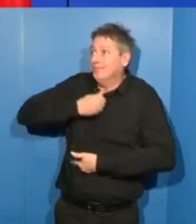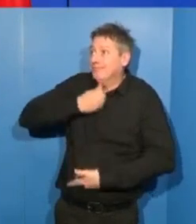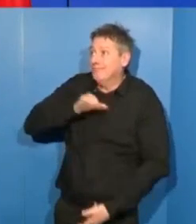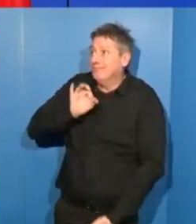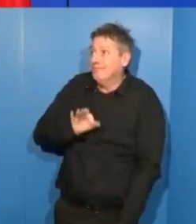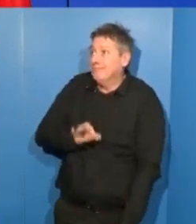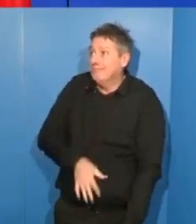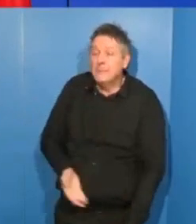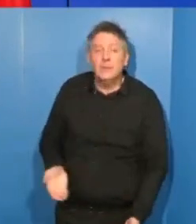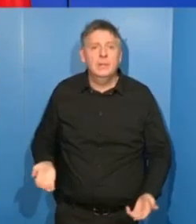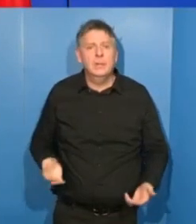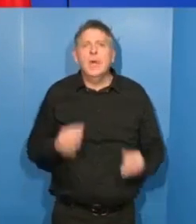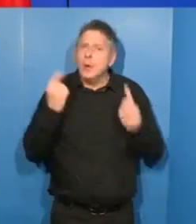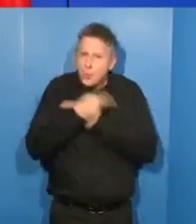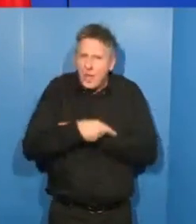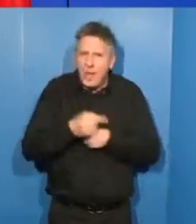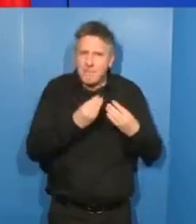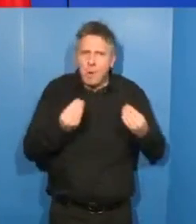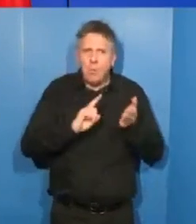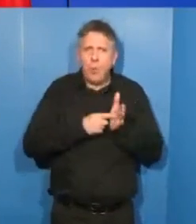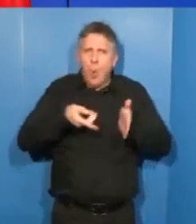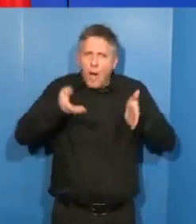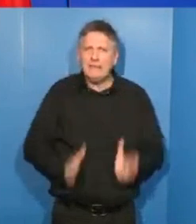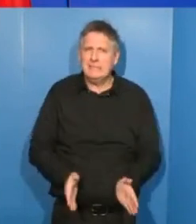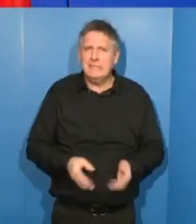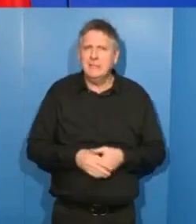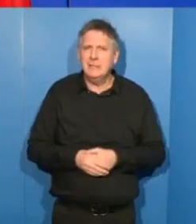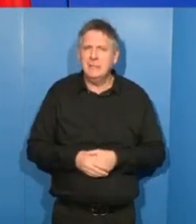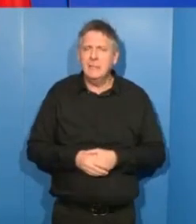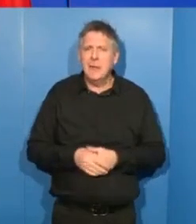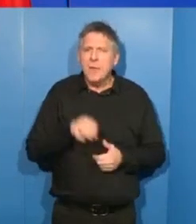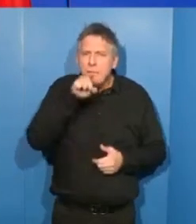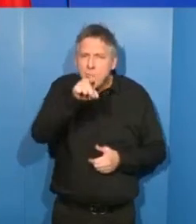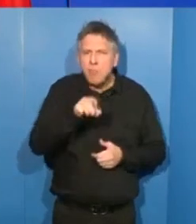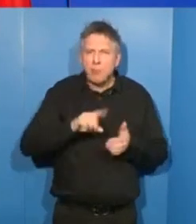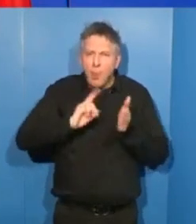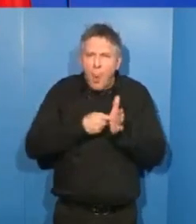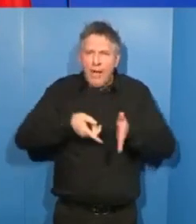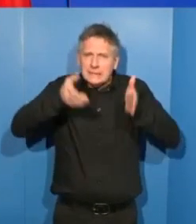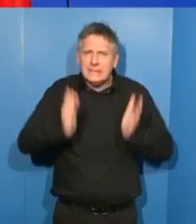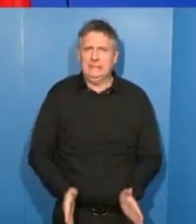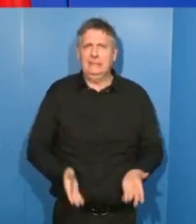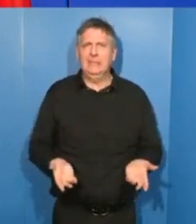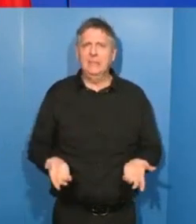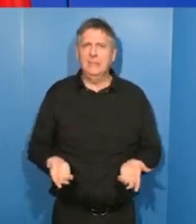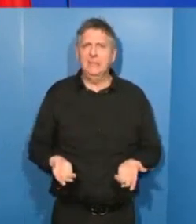Le peuple doit pouvoir décider, mes amis. Vous devez pouvoir décider.